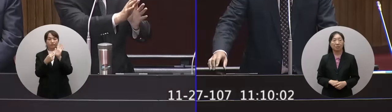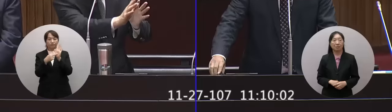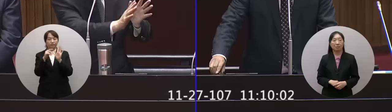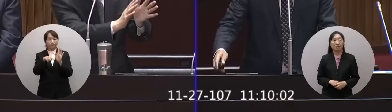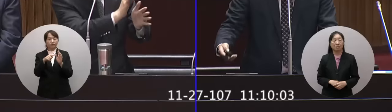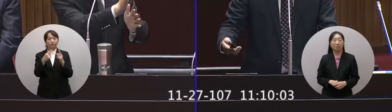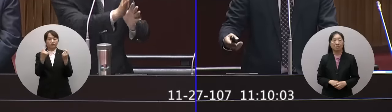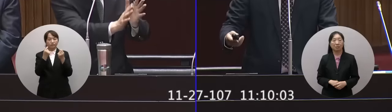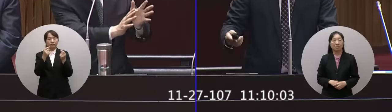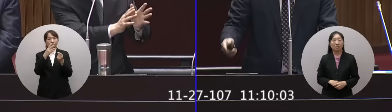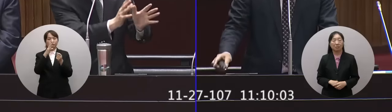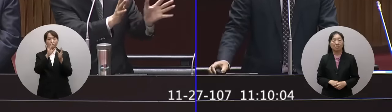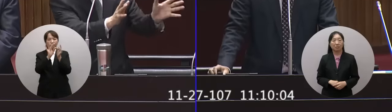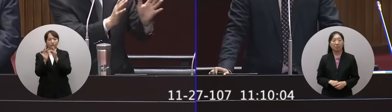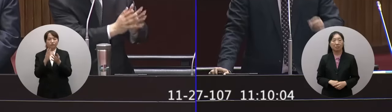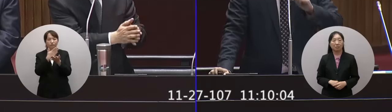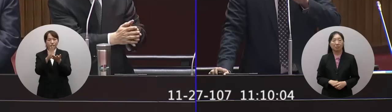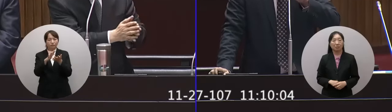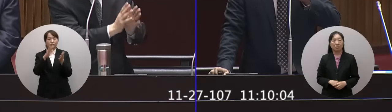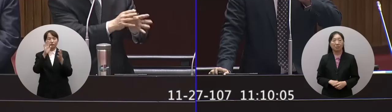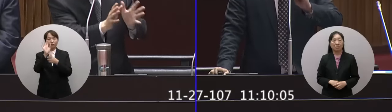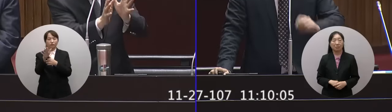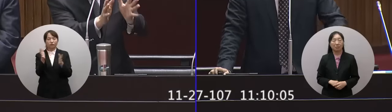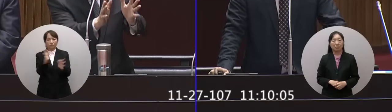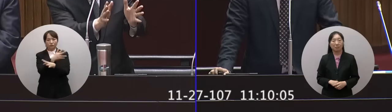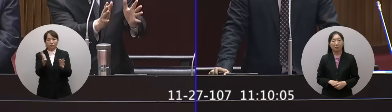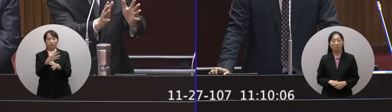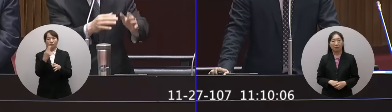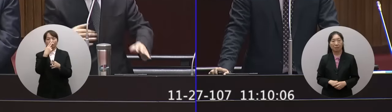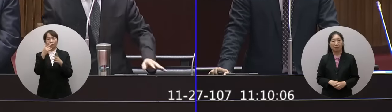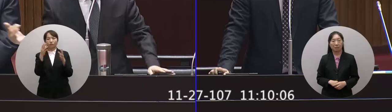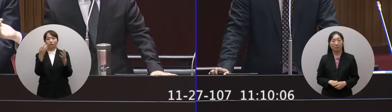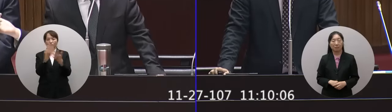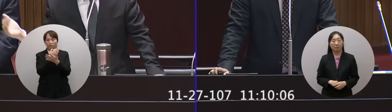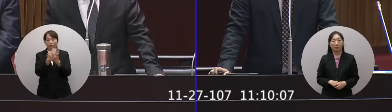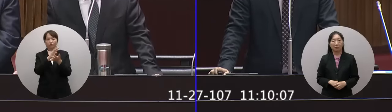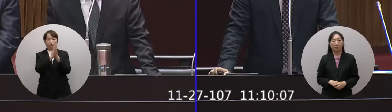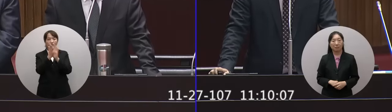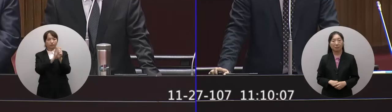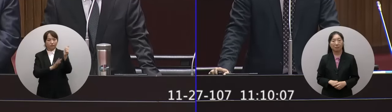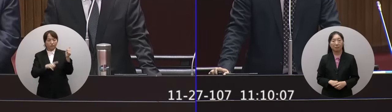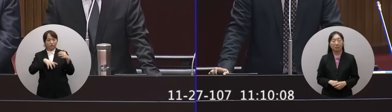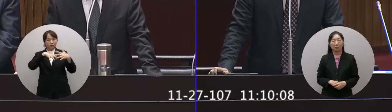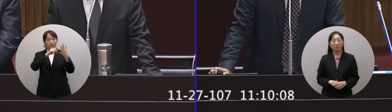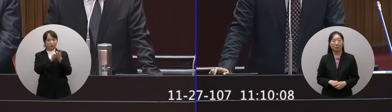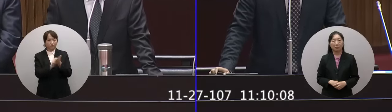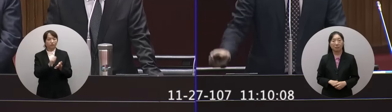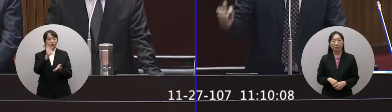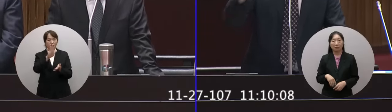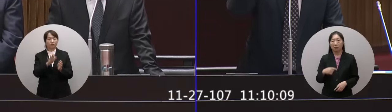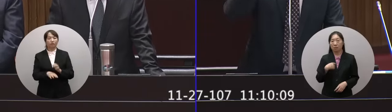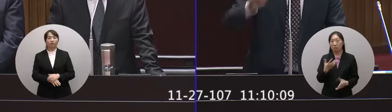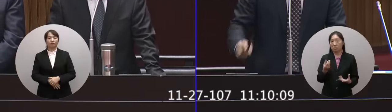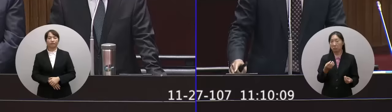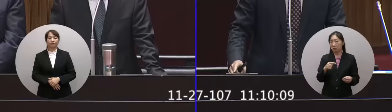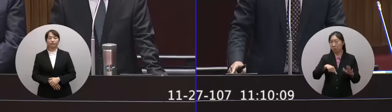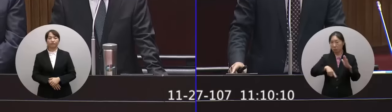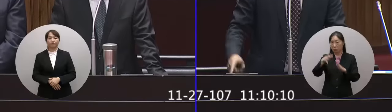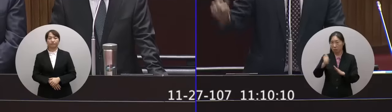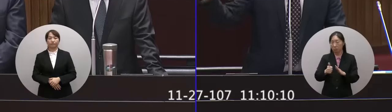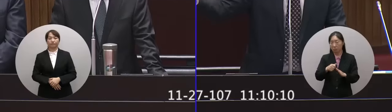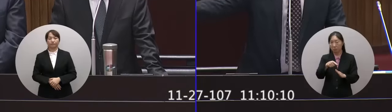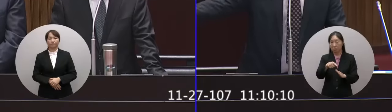的是怎麼廚師的問題通風的問題不良造成主風棒其實他們報告裡面也有沒有 但是院長